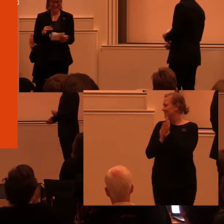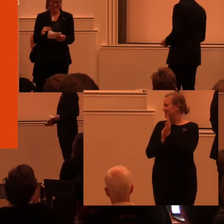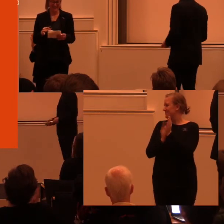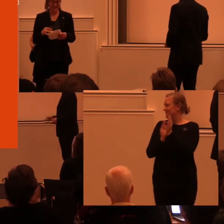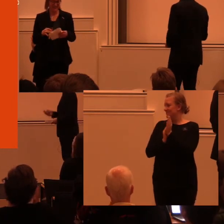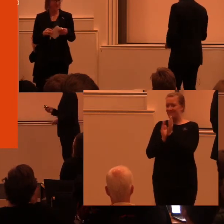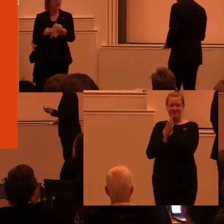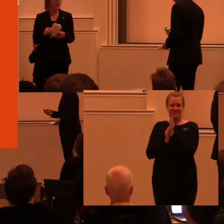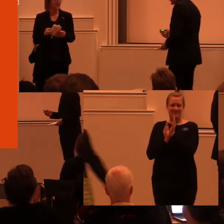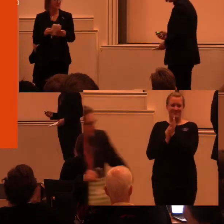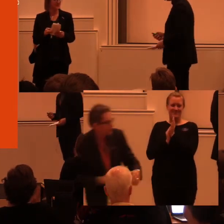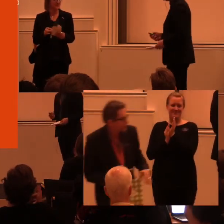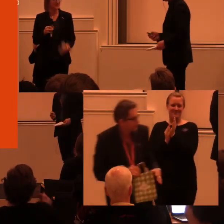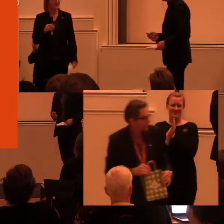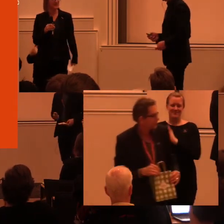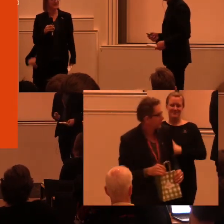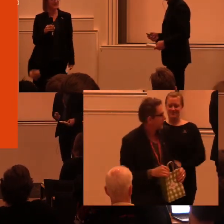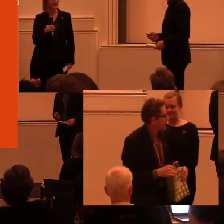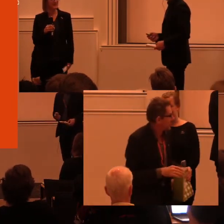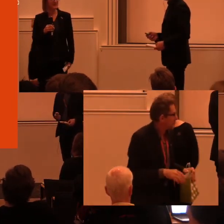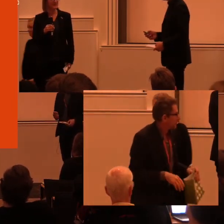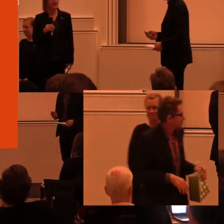med det var så himla tyst.